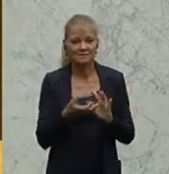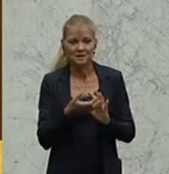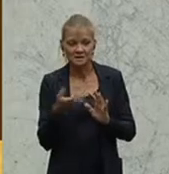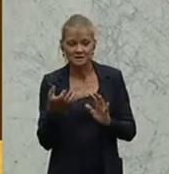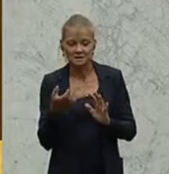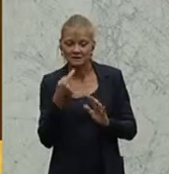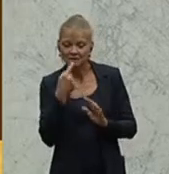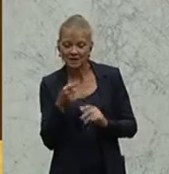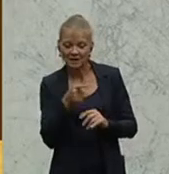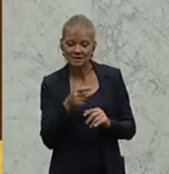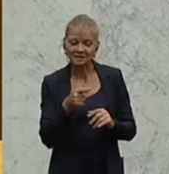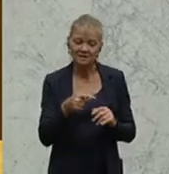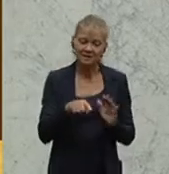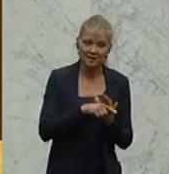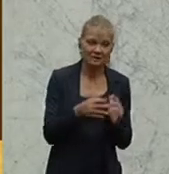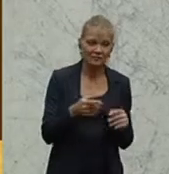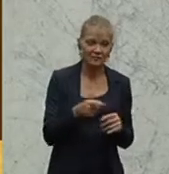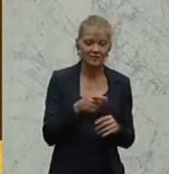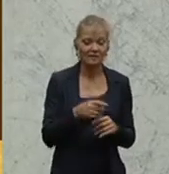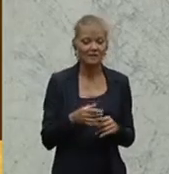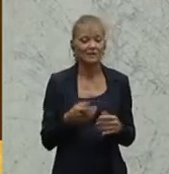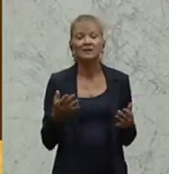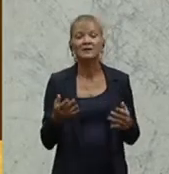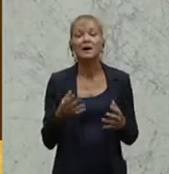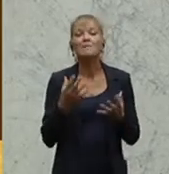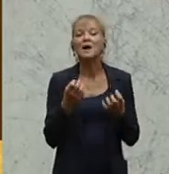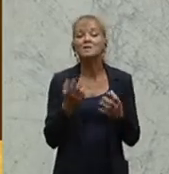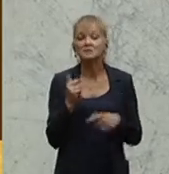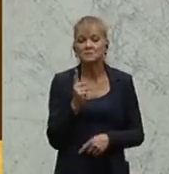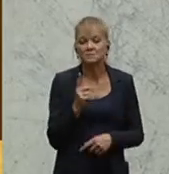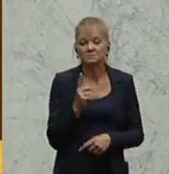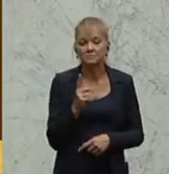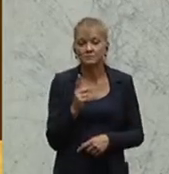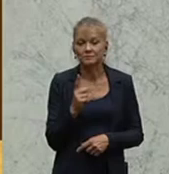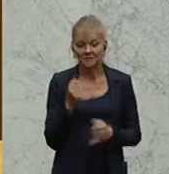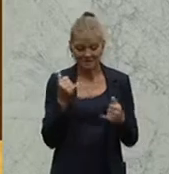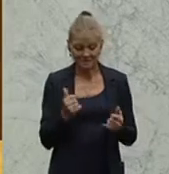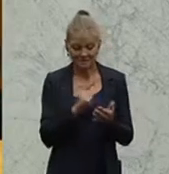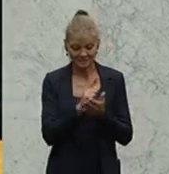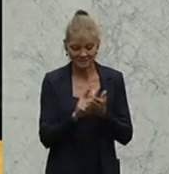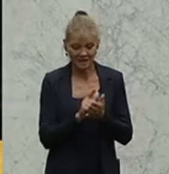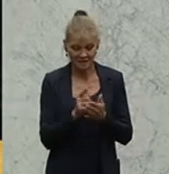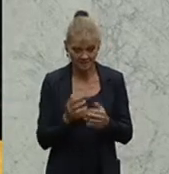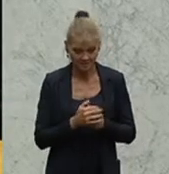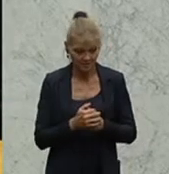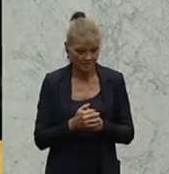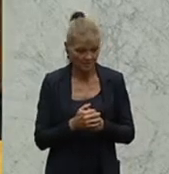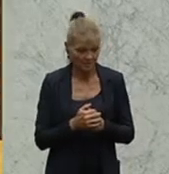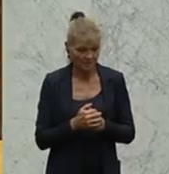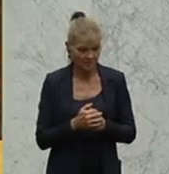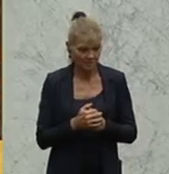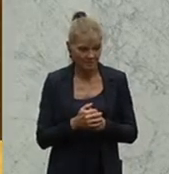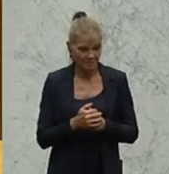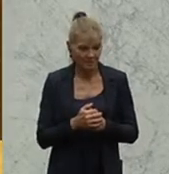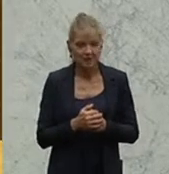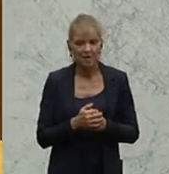mehr getan hier in Österreich als wir erwartet haben, nämlich in der Praxis, zu einem Zeitpunkt, wo sich Milliardäre Parteien